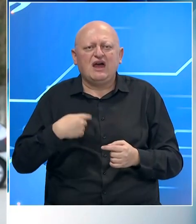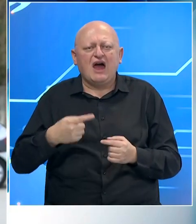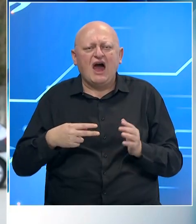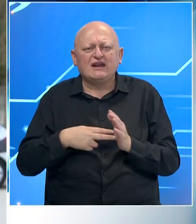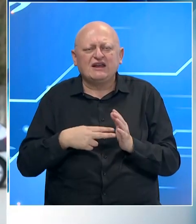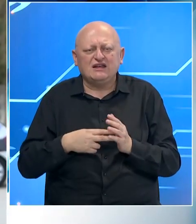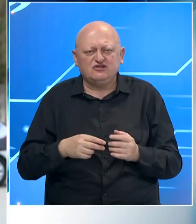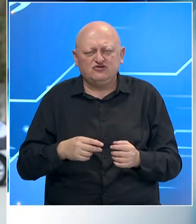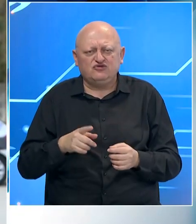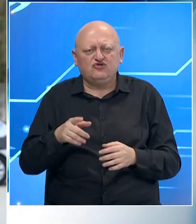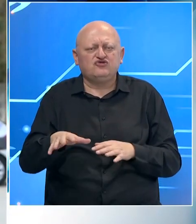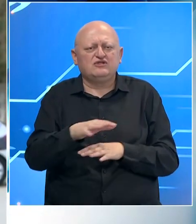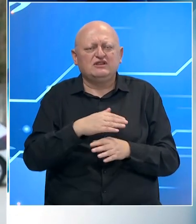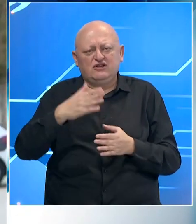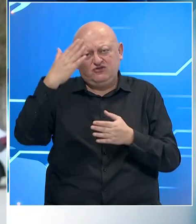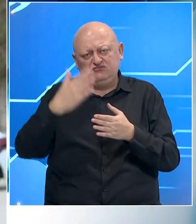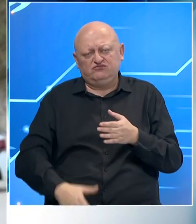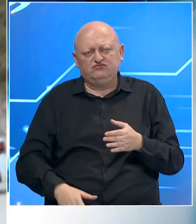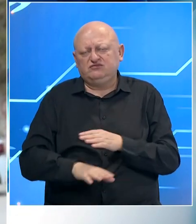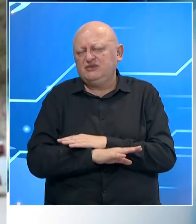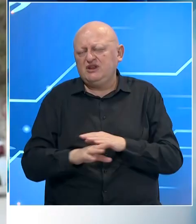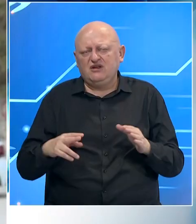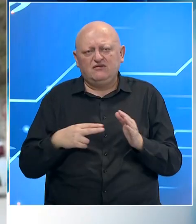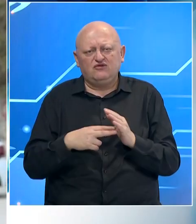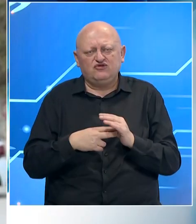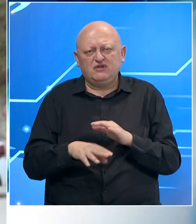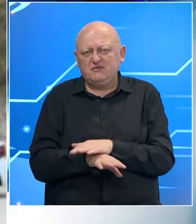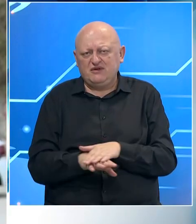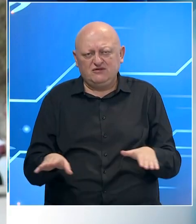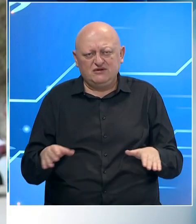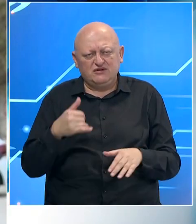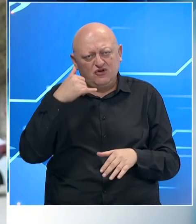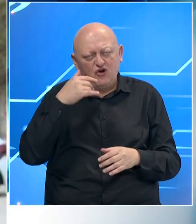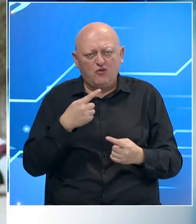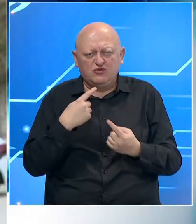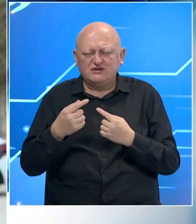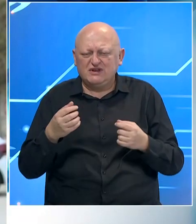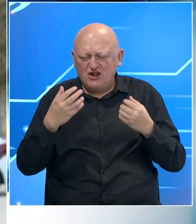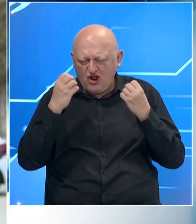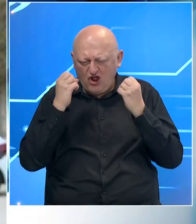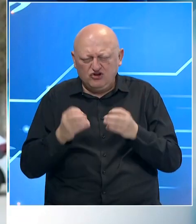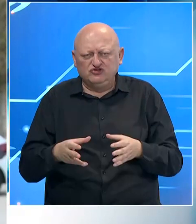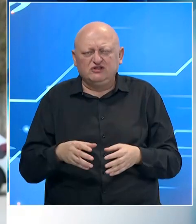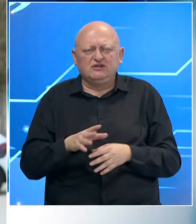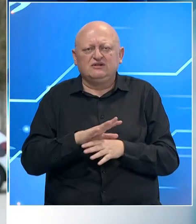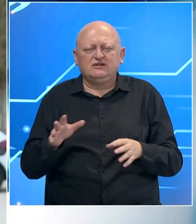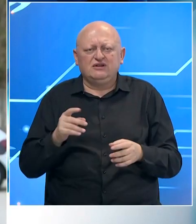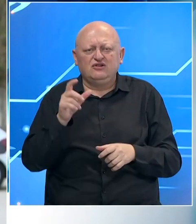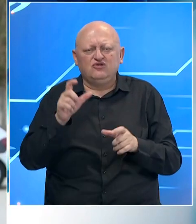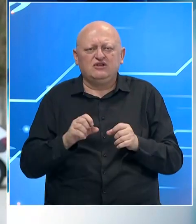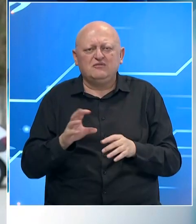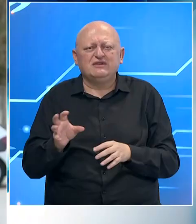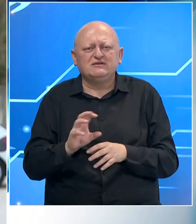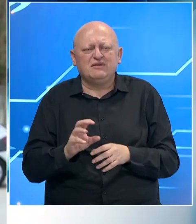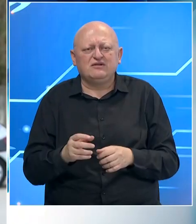strujer, sto nasilja koja je soćečena s strujom, bukvalno telekomunikacije su jako slabe, gdje ljudi polako i ostavaju bez